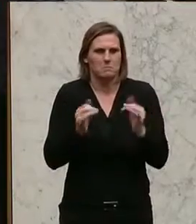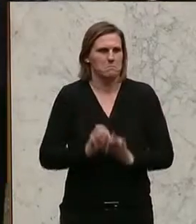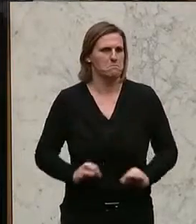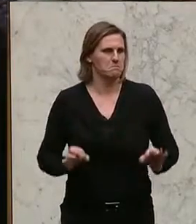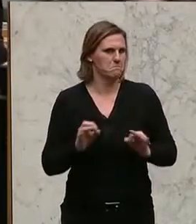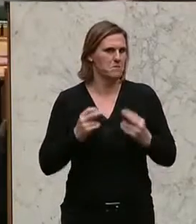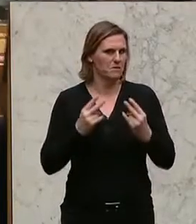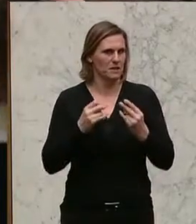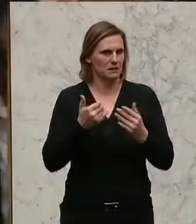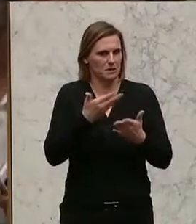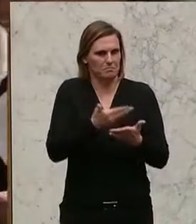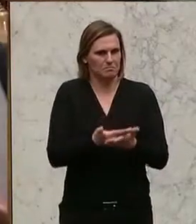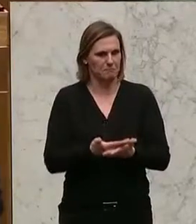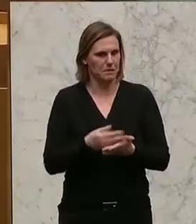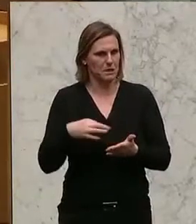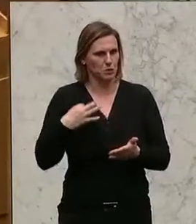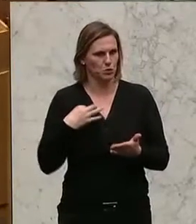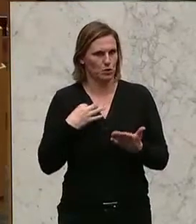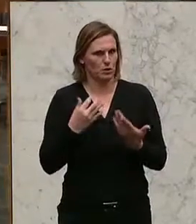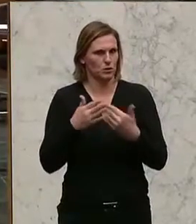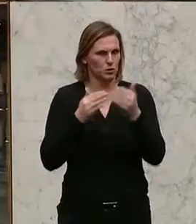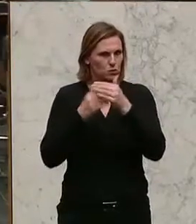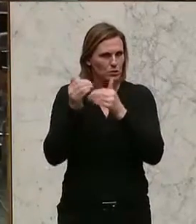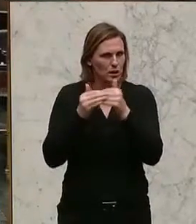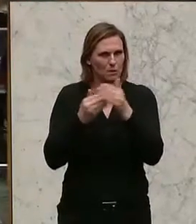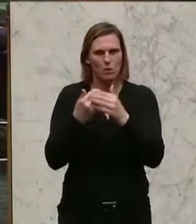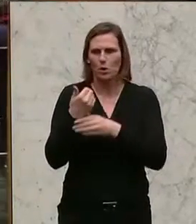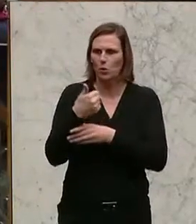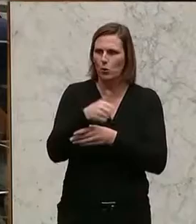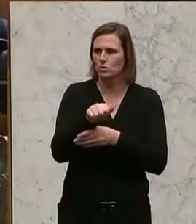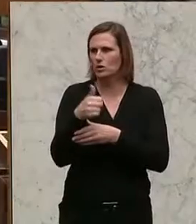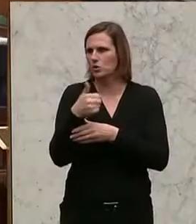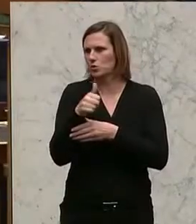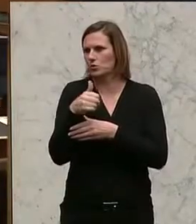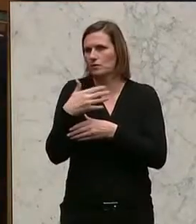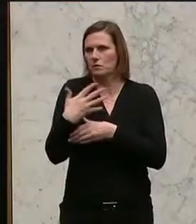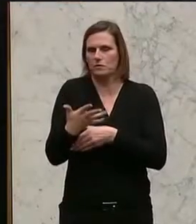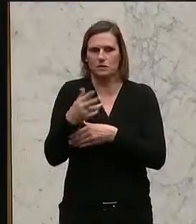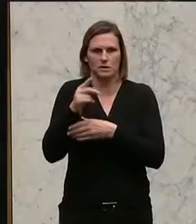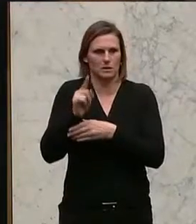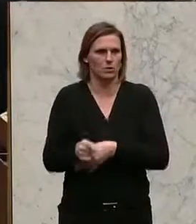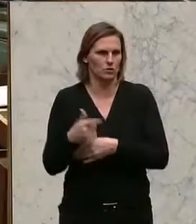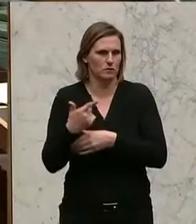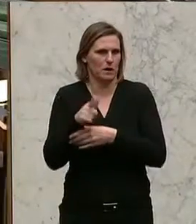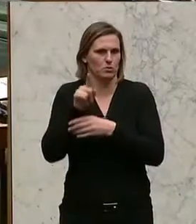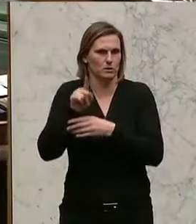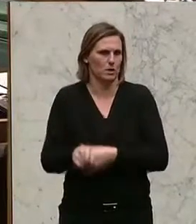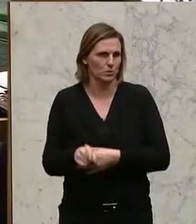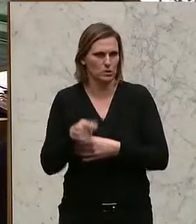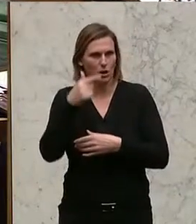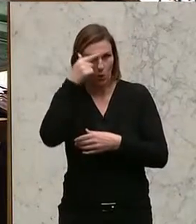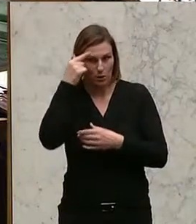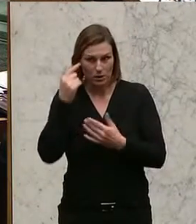Anbot im Gesundheitswesen, wenn da 100 oder 105.000 oder 200.000 Leute dazukommen, die so gut wie nichts in dieses System